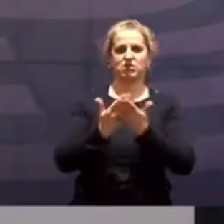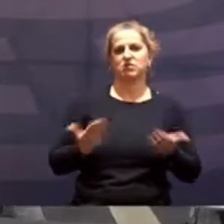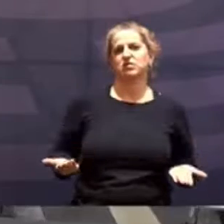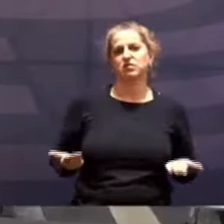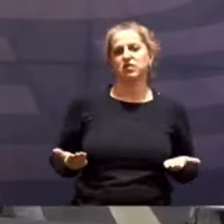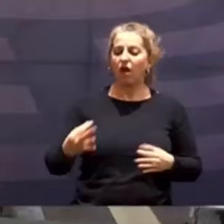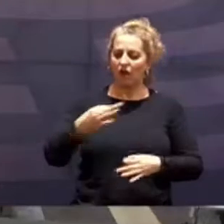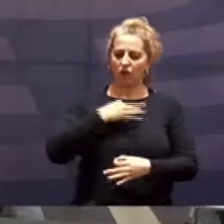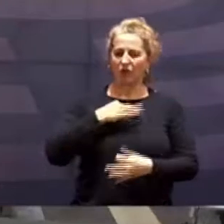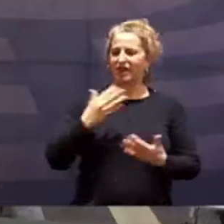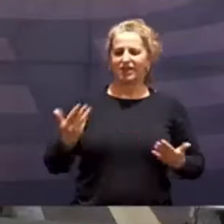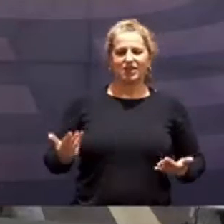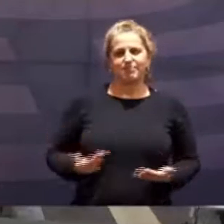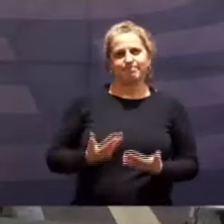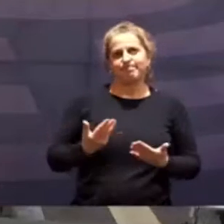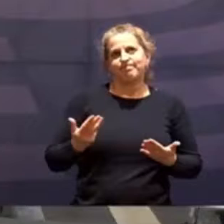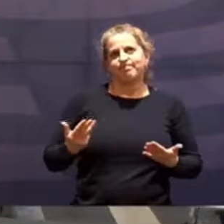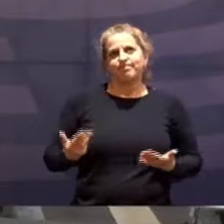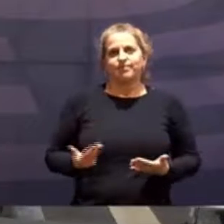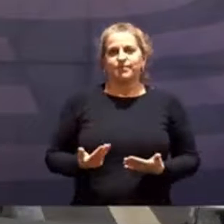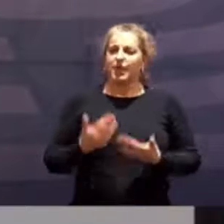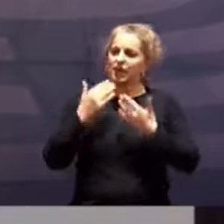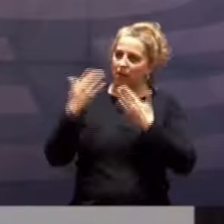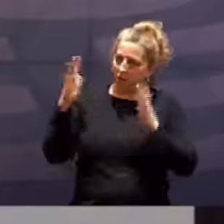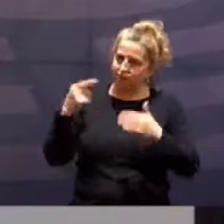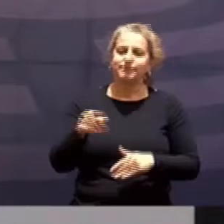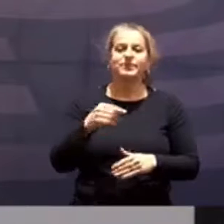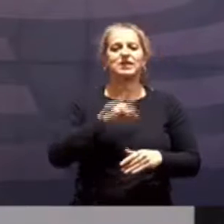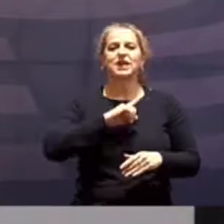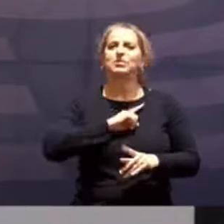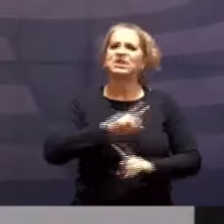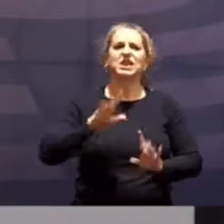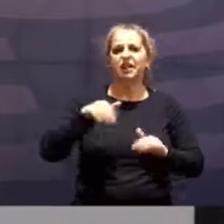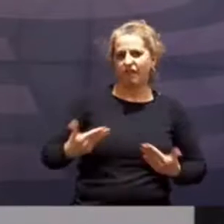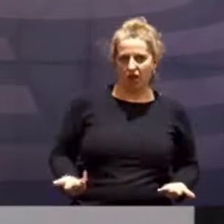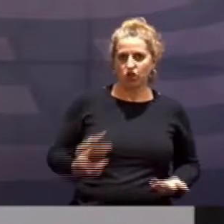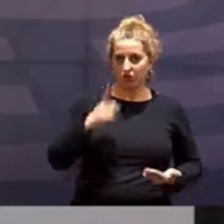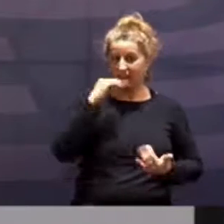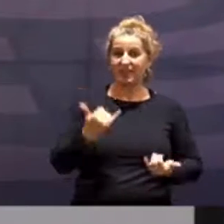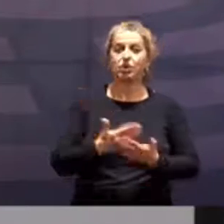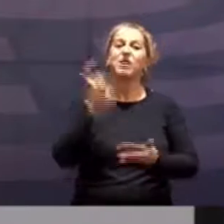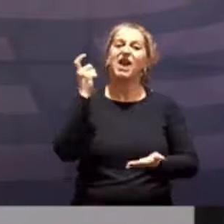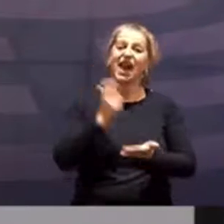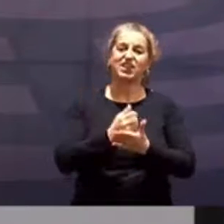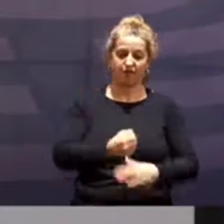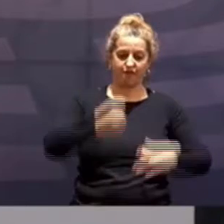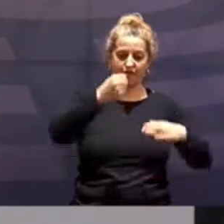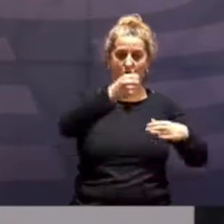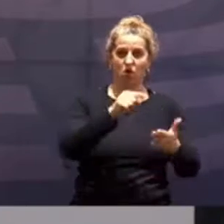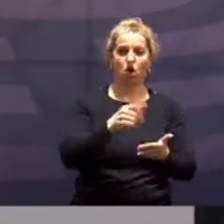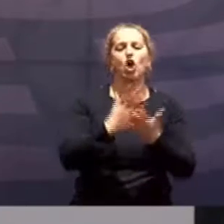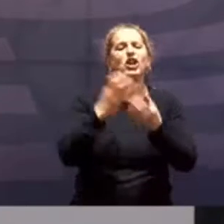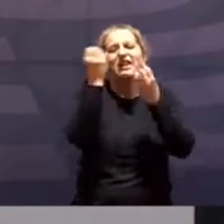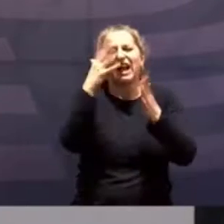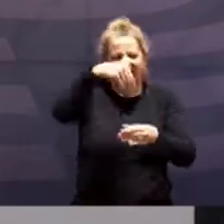überhaupt nicht falsch, wenn wir nun über einen Härtefallfonds sprechen, der zwar noch nicht so richtig